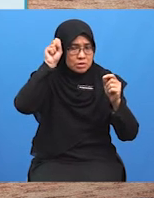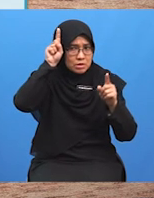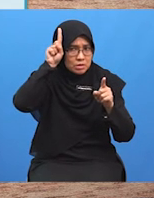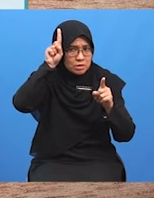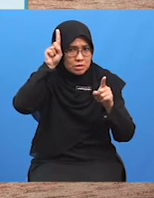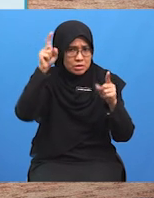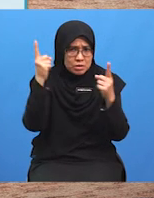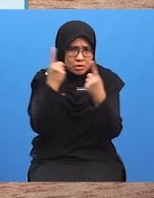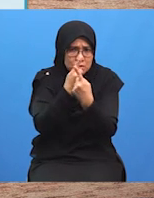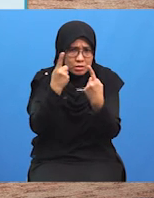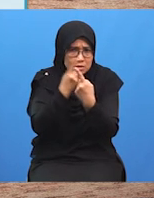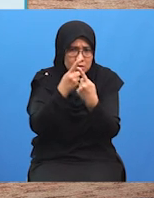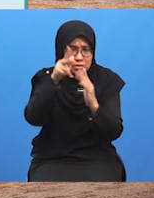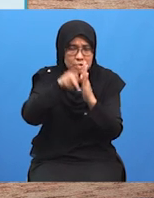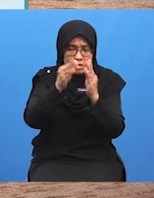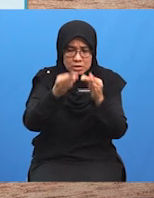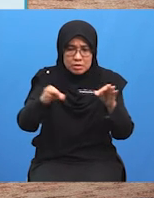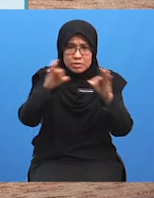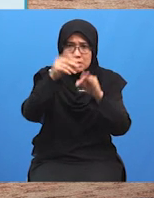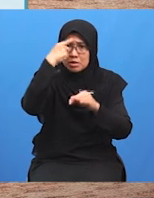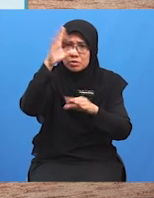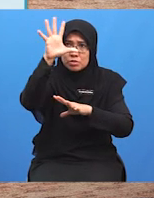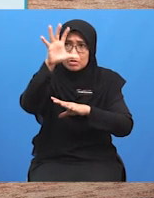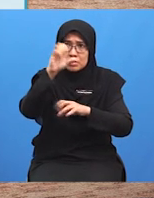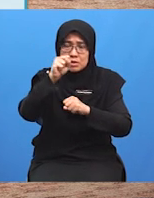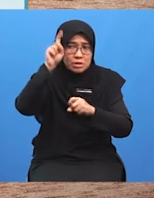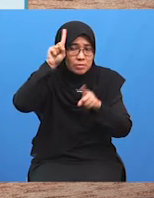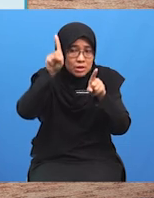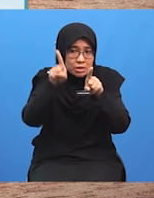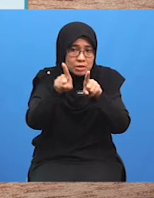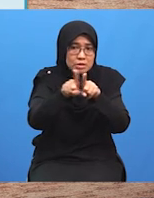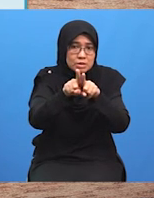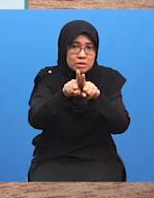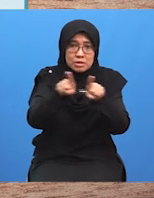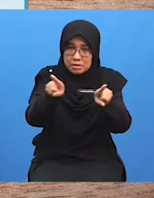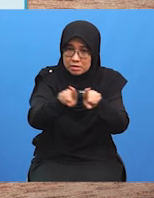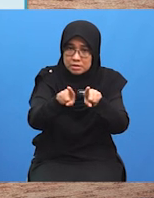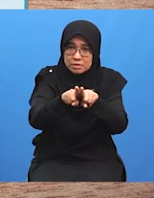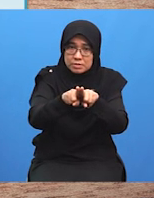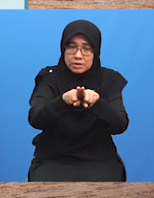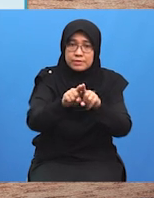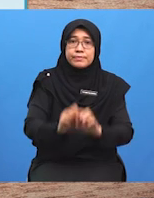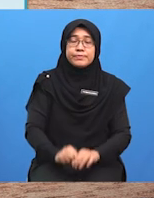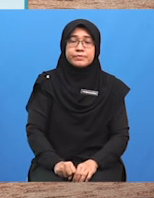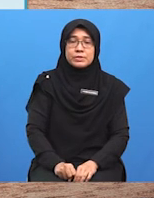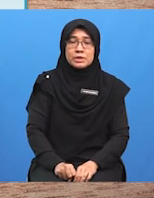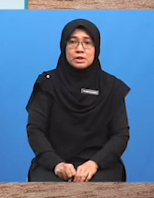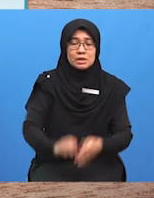Maka, dalam proses untuk mencapai persetujuan bersama,